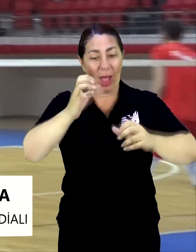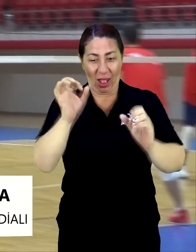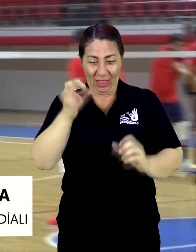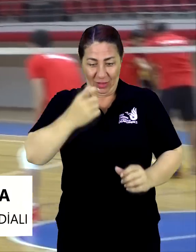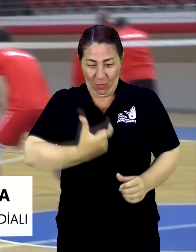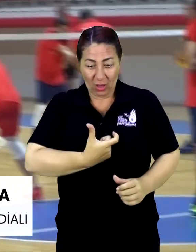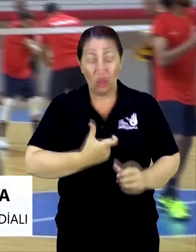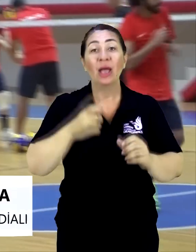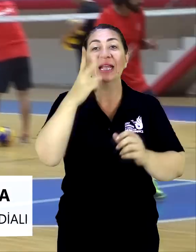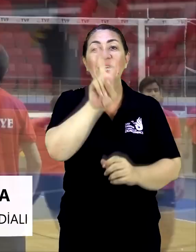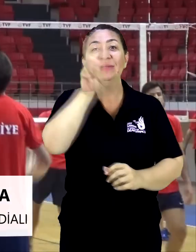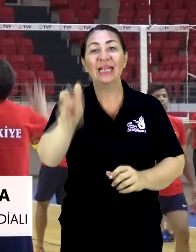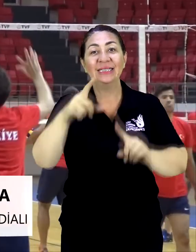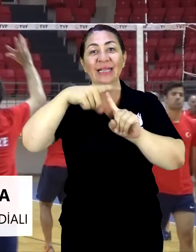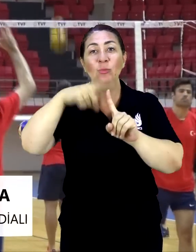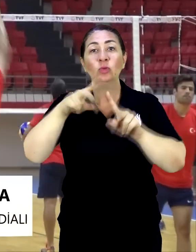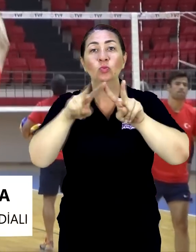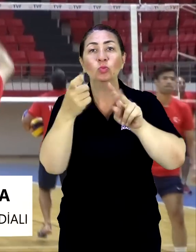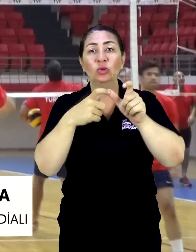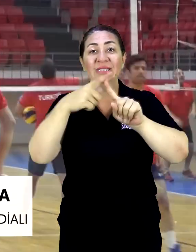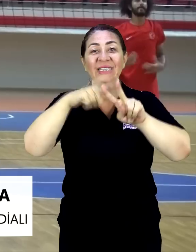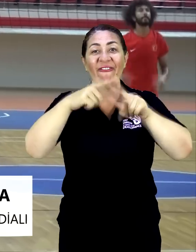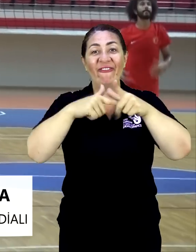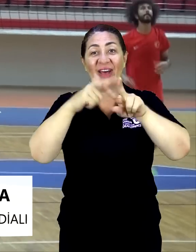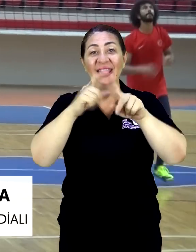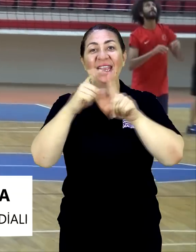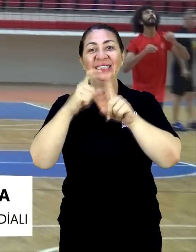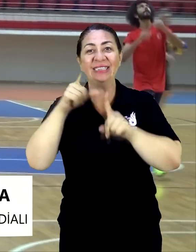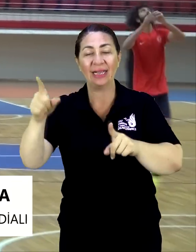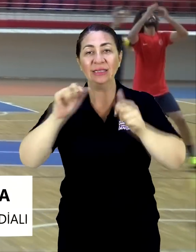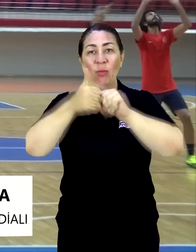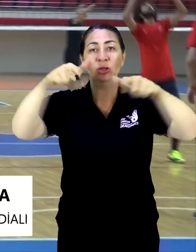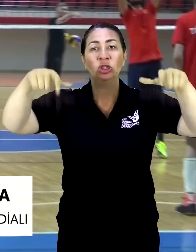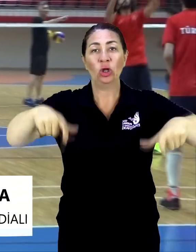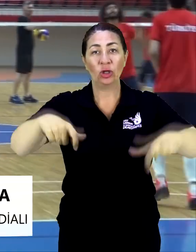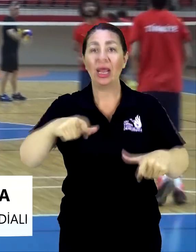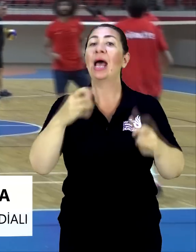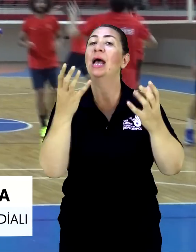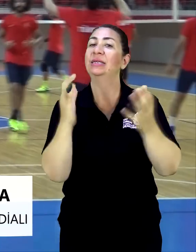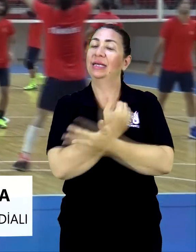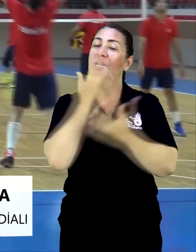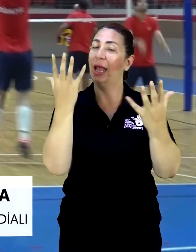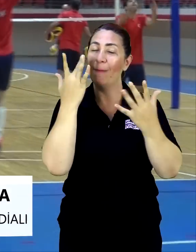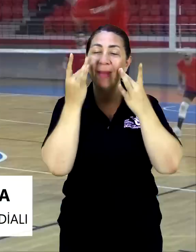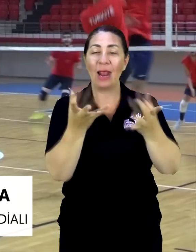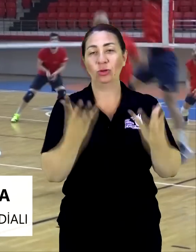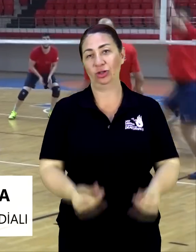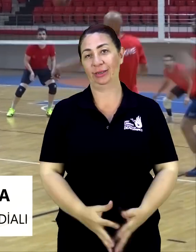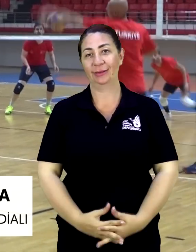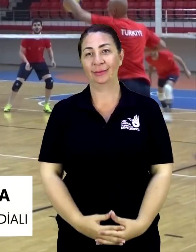voleybolunda altın madalya 28 Temmuz'da Mustafa Dağıstan'lı spor salonunda sahibini bulacak.